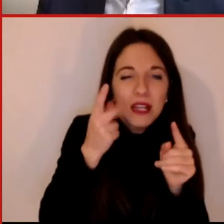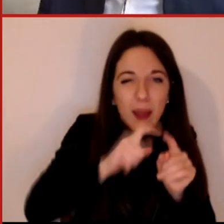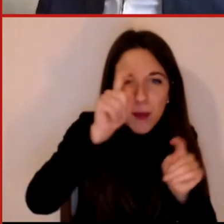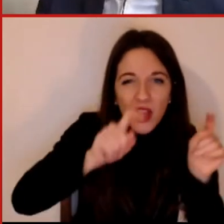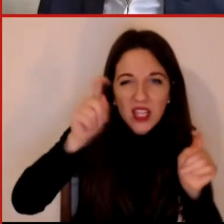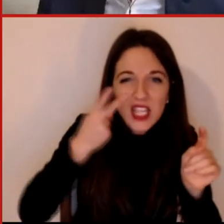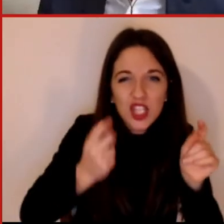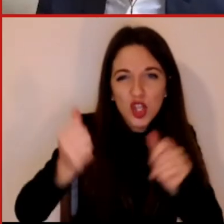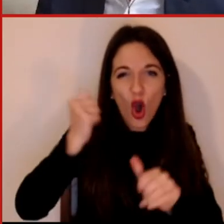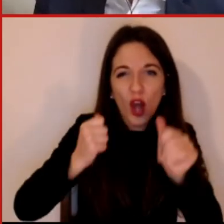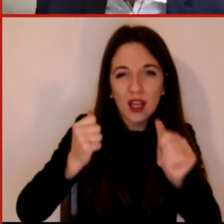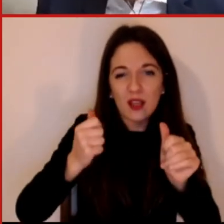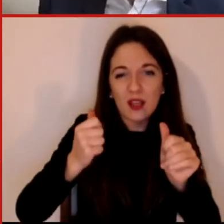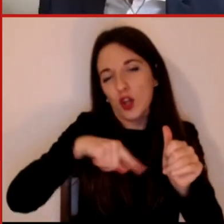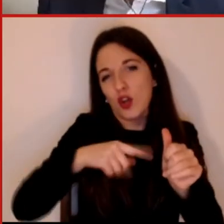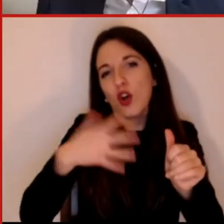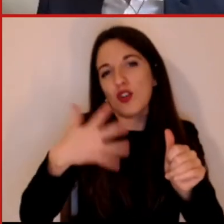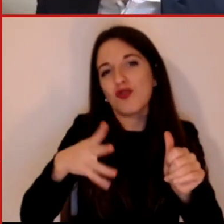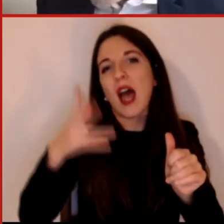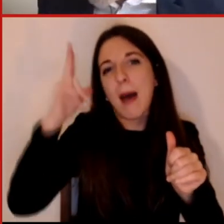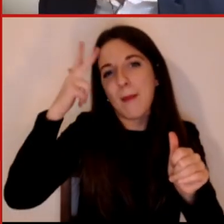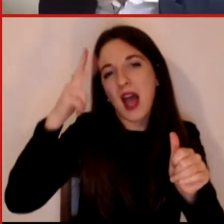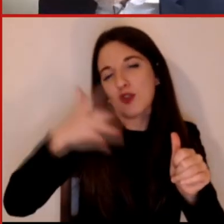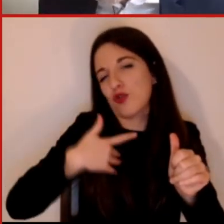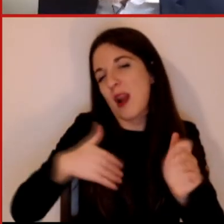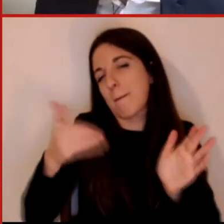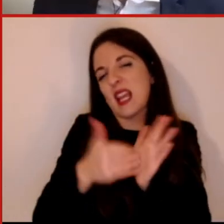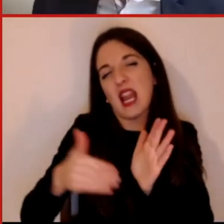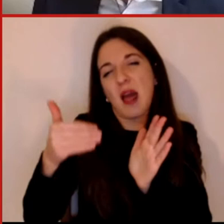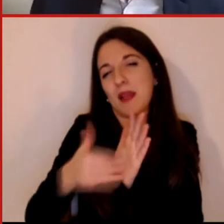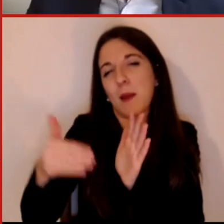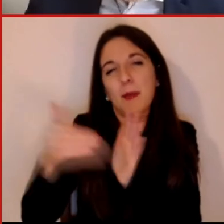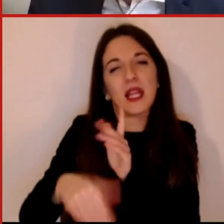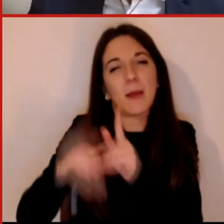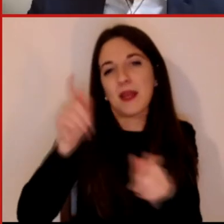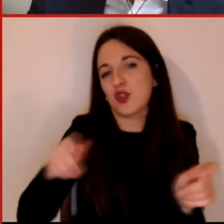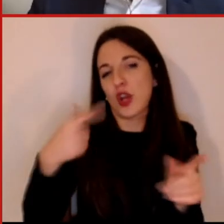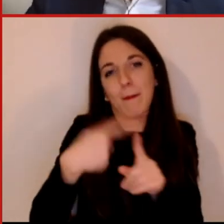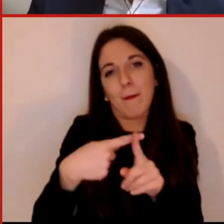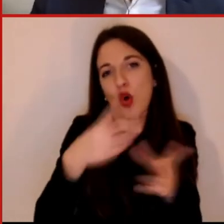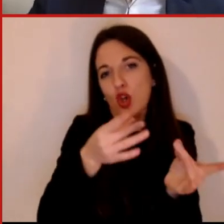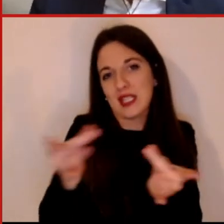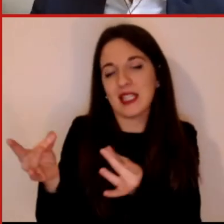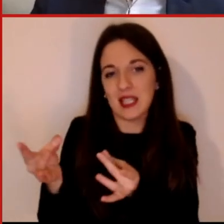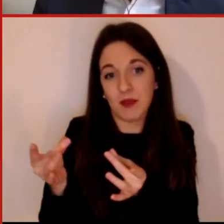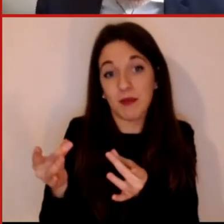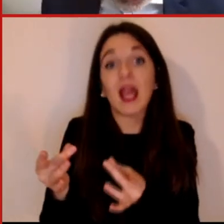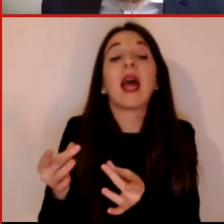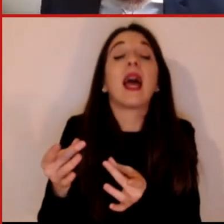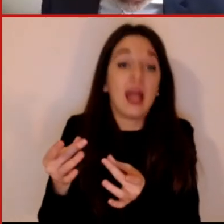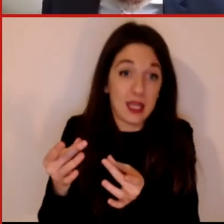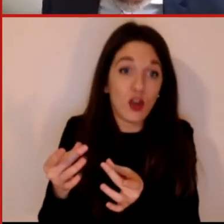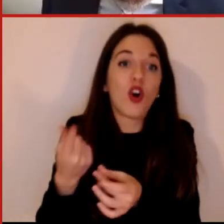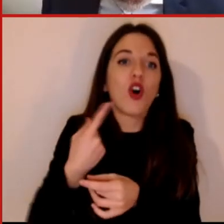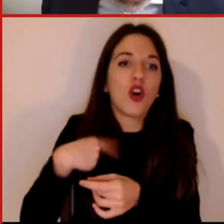pandemia in realtà è stata chiamata a metà febbraio dal punto di vista della modellistica e ha avvertito governi e da agenzie di tutti